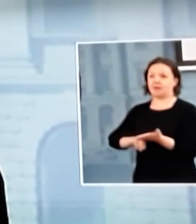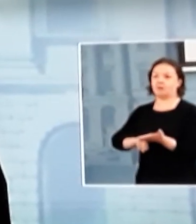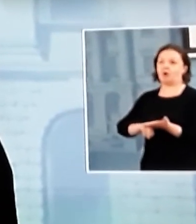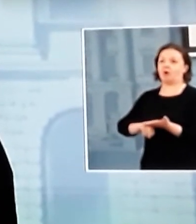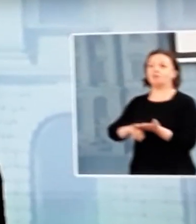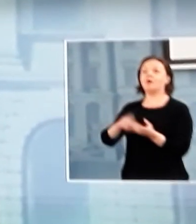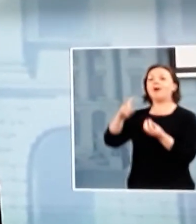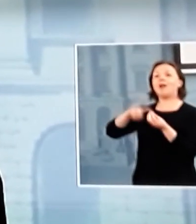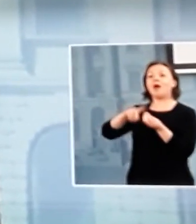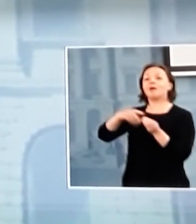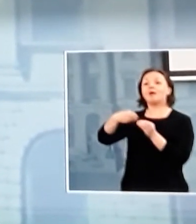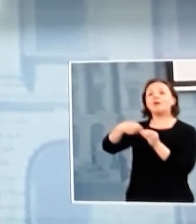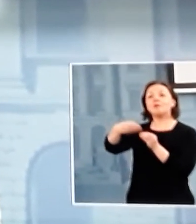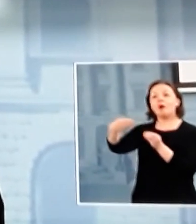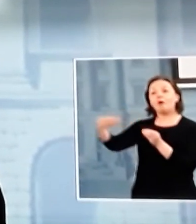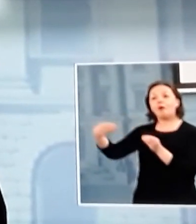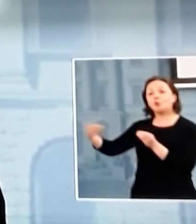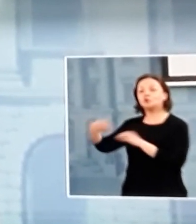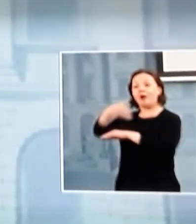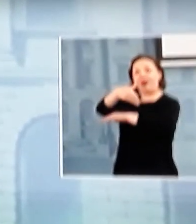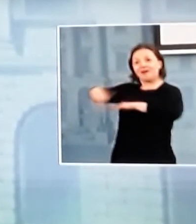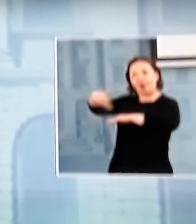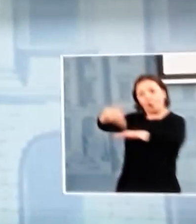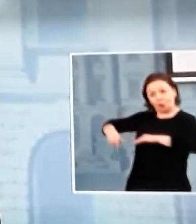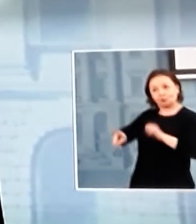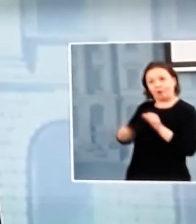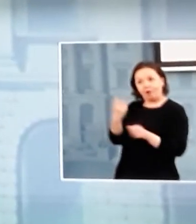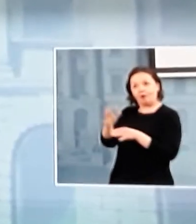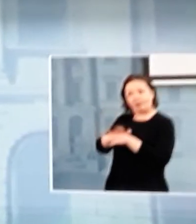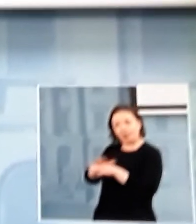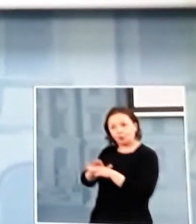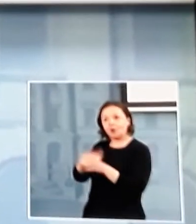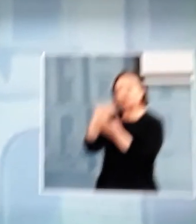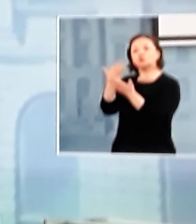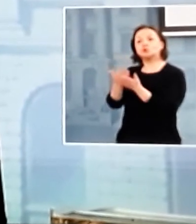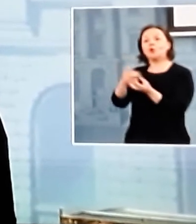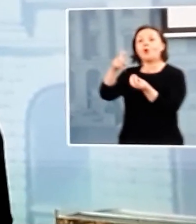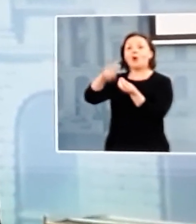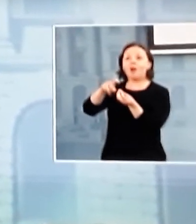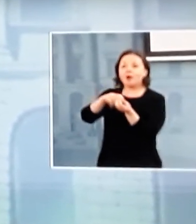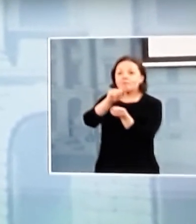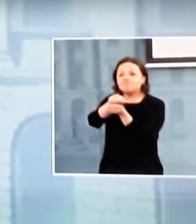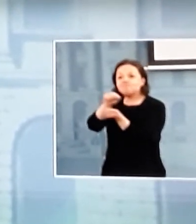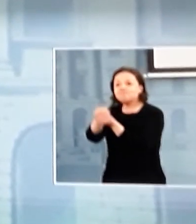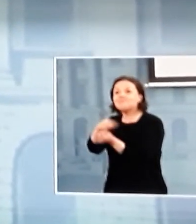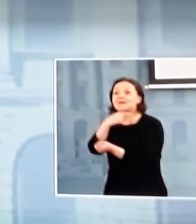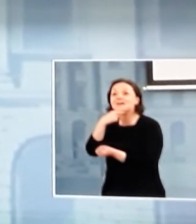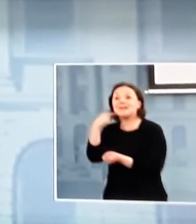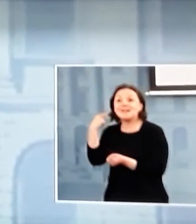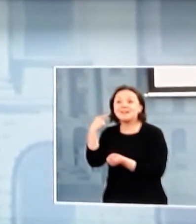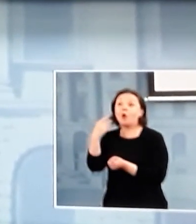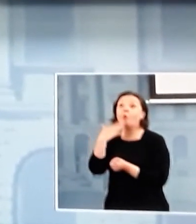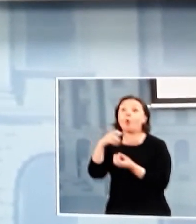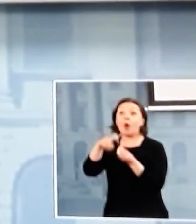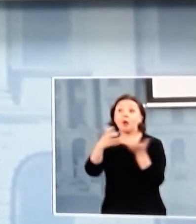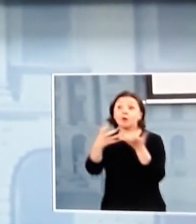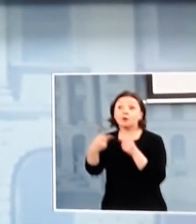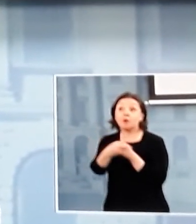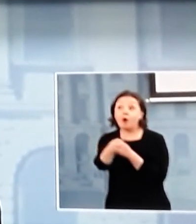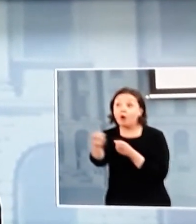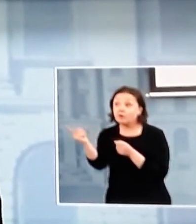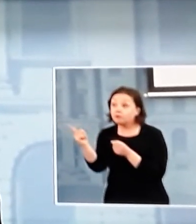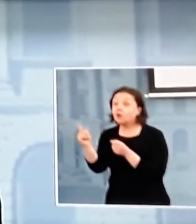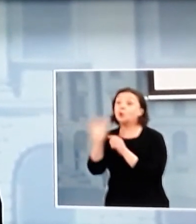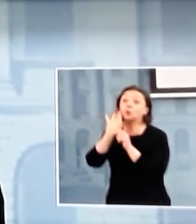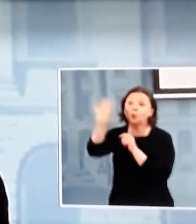lääkkeiden jakelussa erilaiset rajoittavat toimenpiteet, jotta näiden lääkevalmisteiden riittävyys niitä tarvitseville voidaan